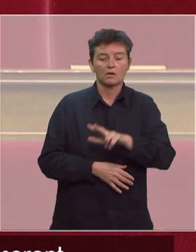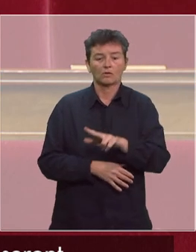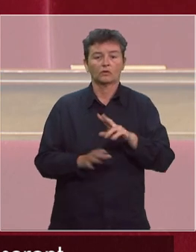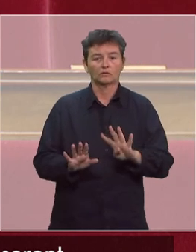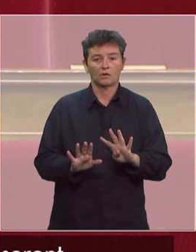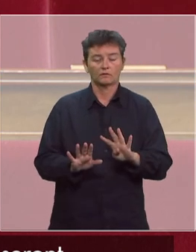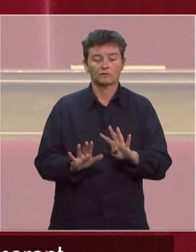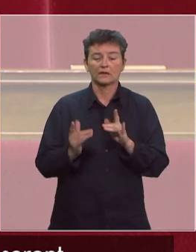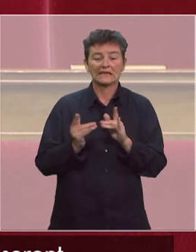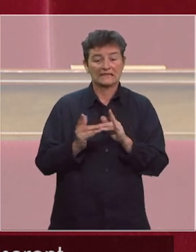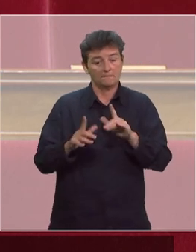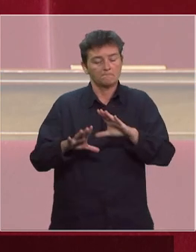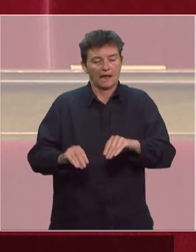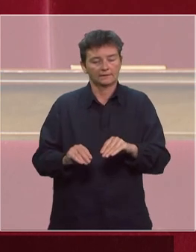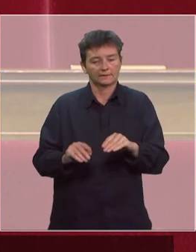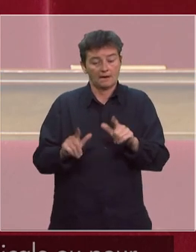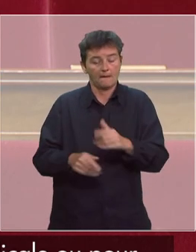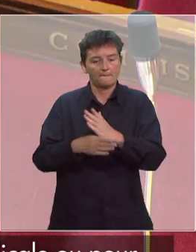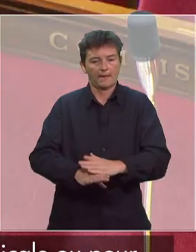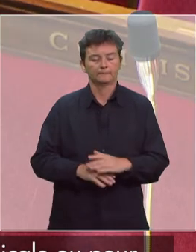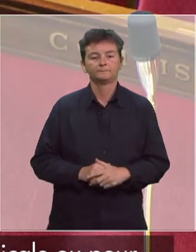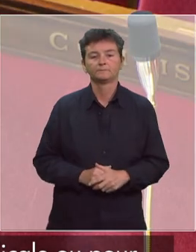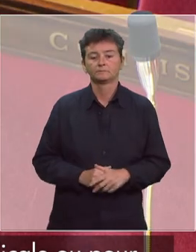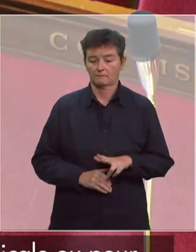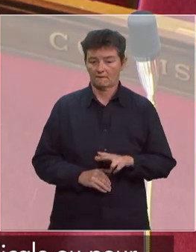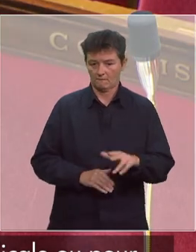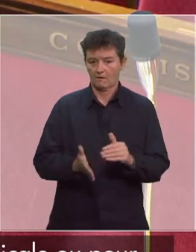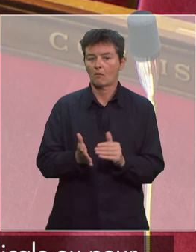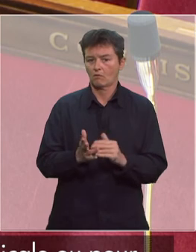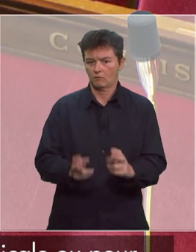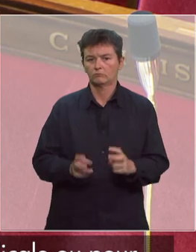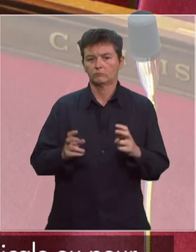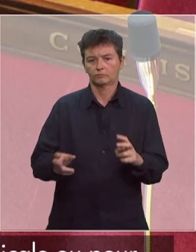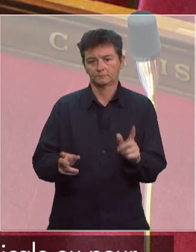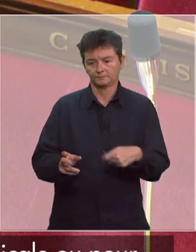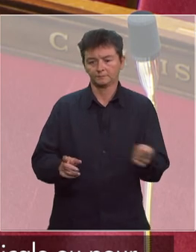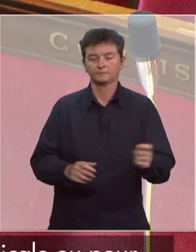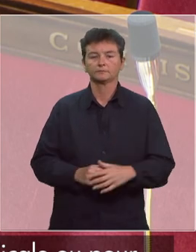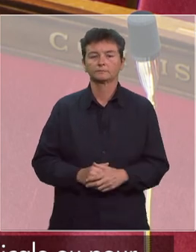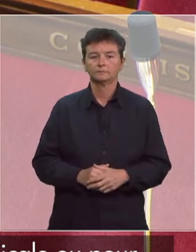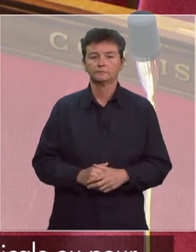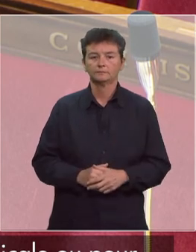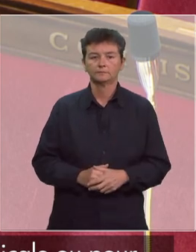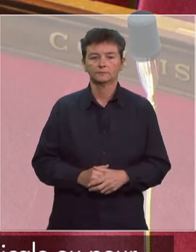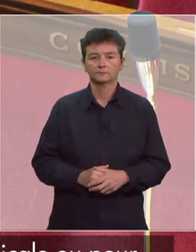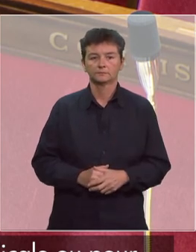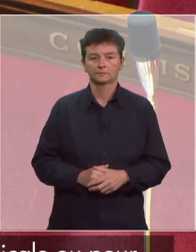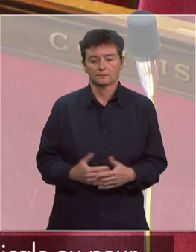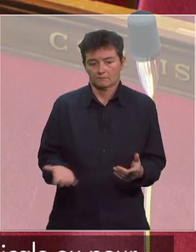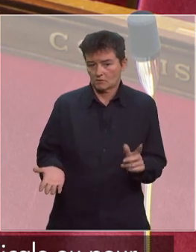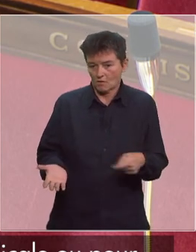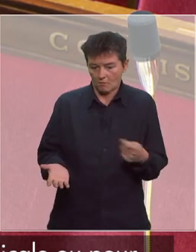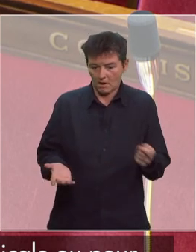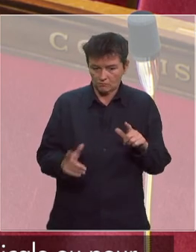lits aujourd'hui équipés. Nous allons continuer à monter en puissance au fur et à mesure des semaines qui passent. C'est normal,